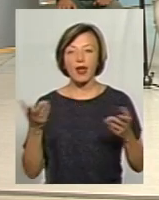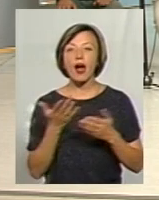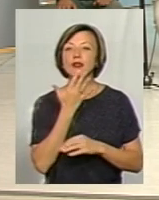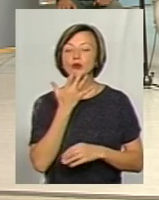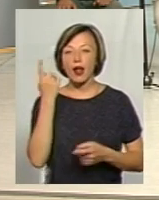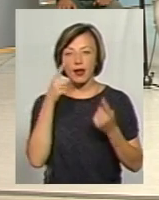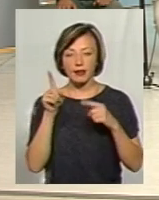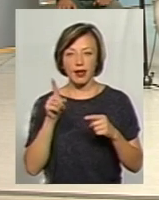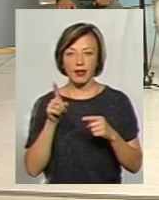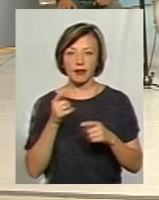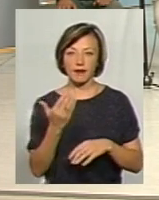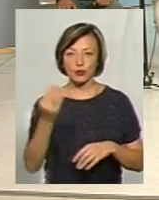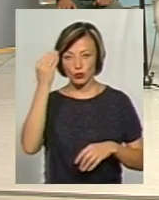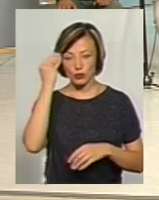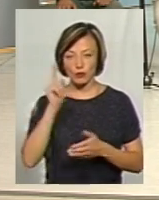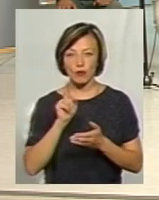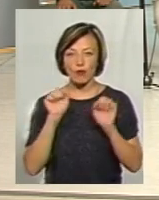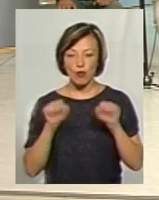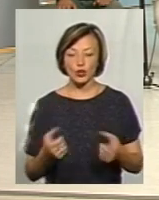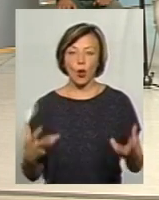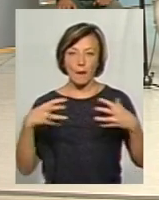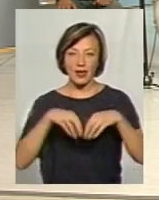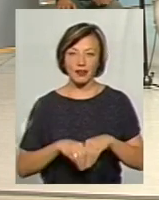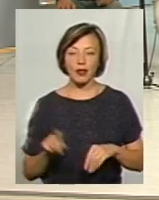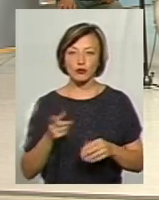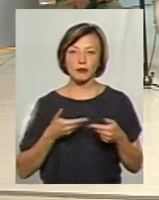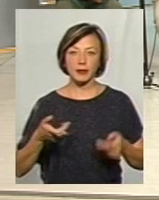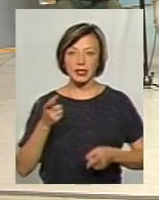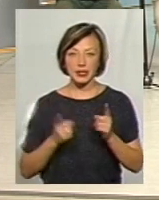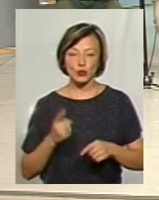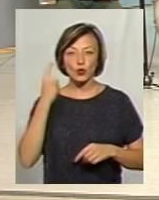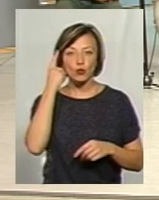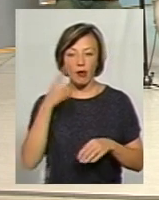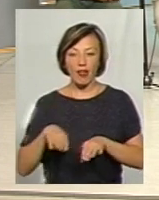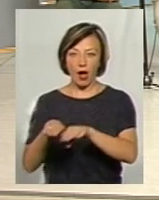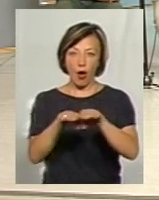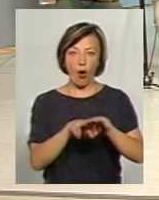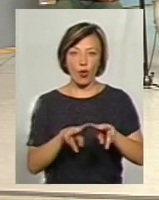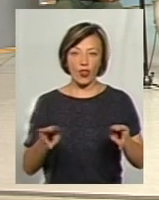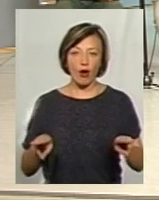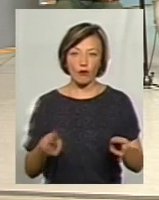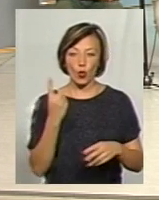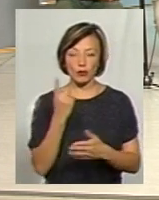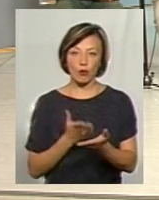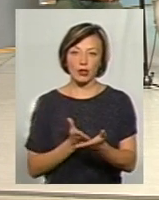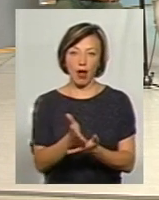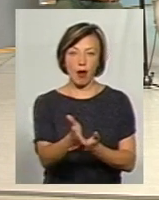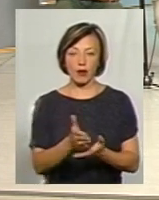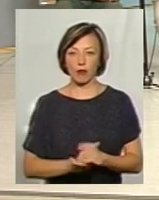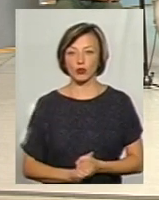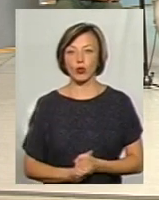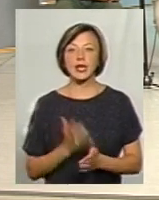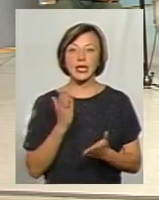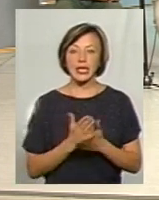національна ідея, на вашу думку, може все ж таки нас об'єднати, щоб ми дійсно і думали навіть однаково, і думали в однаковому напрямку. Тому що